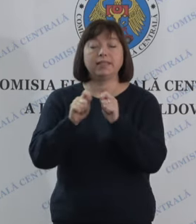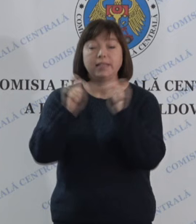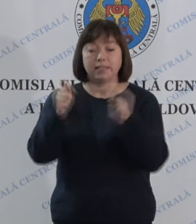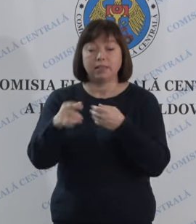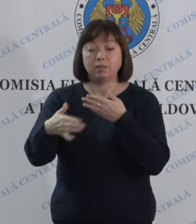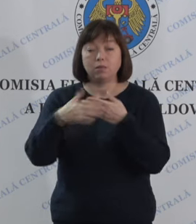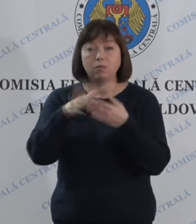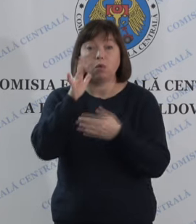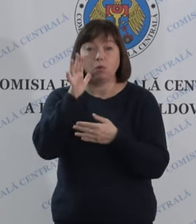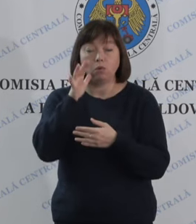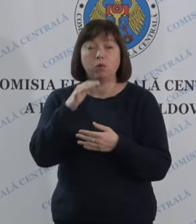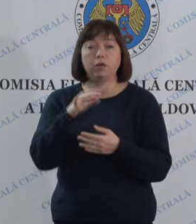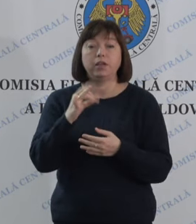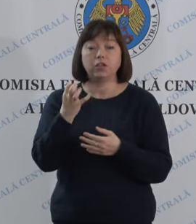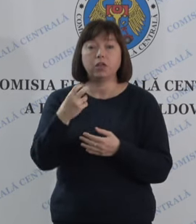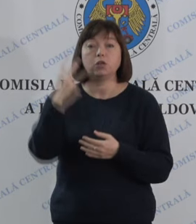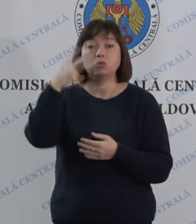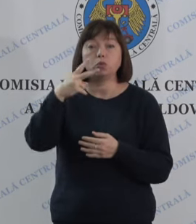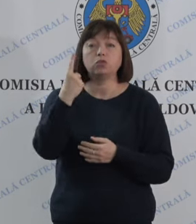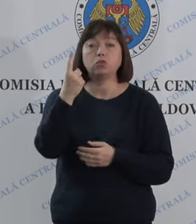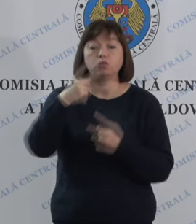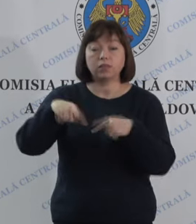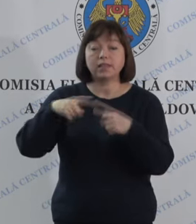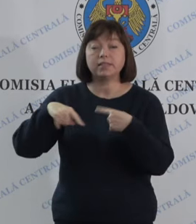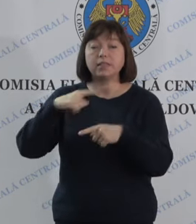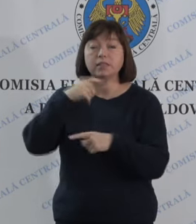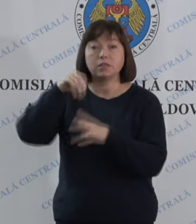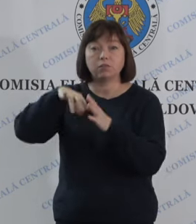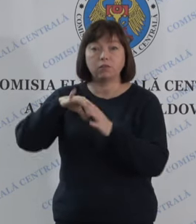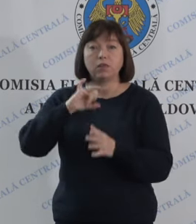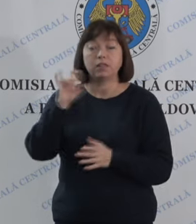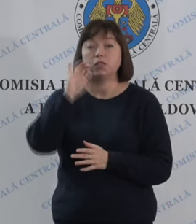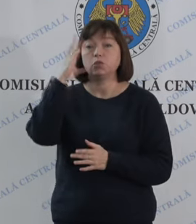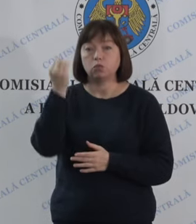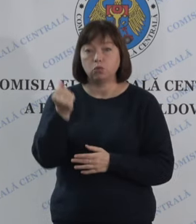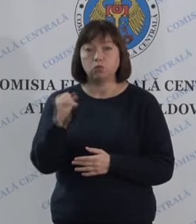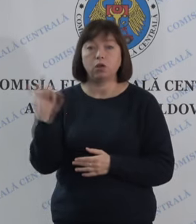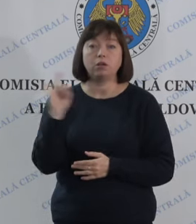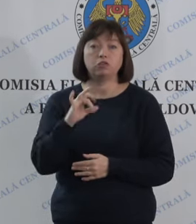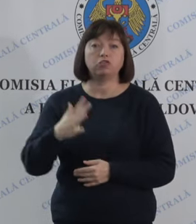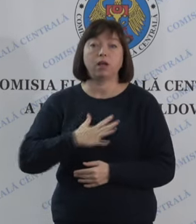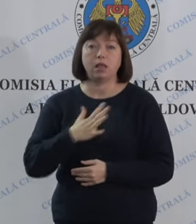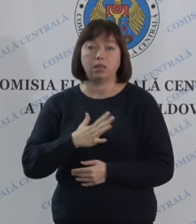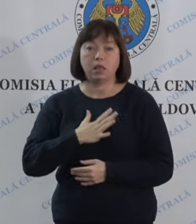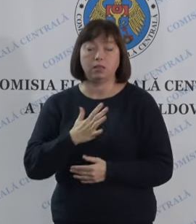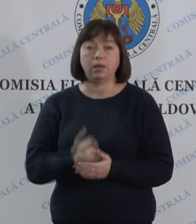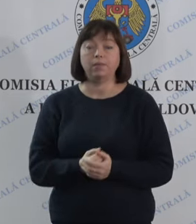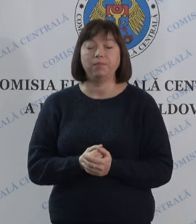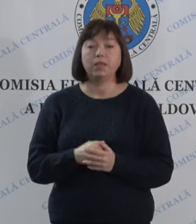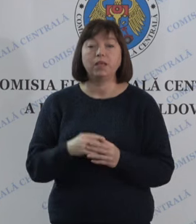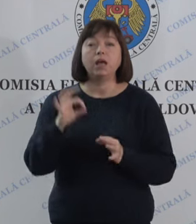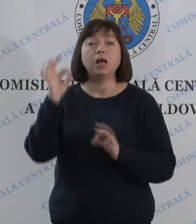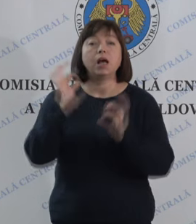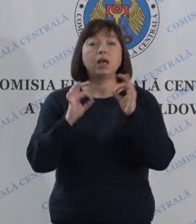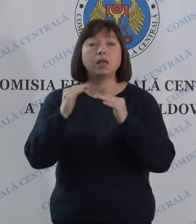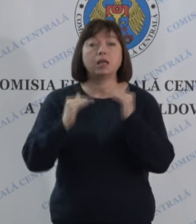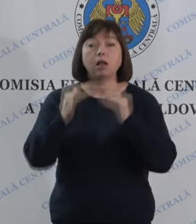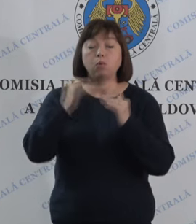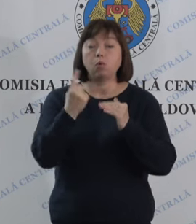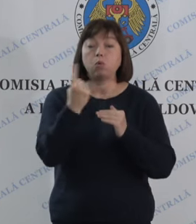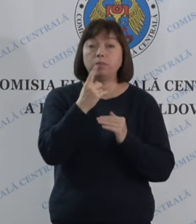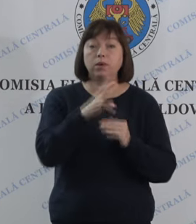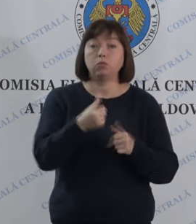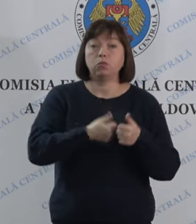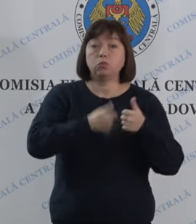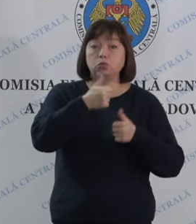următoarele ore și cele 21 de secții de votare din SUA și Canada. În raport cu primul